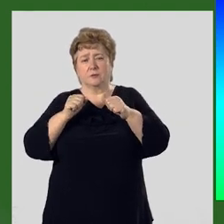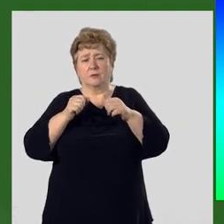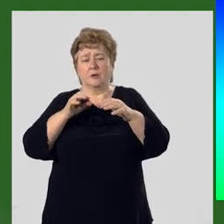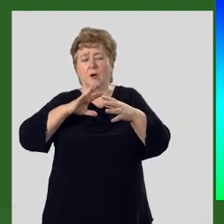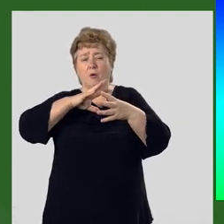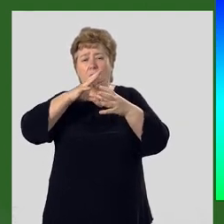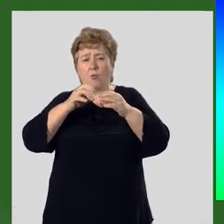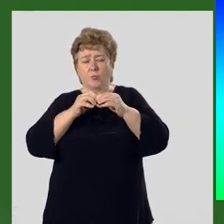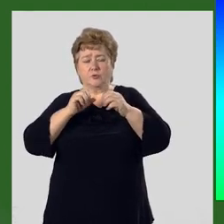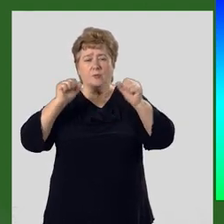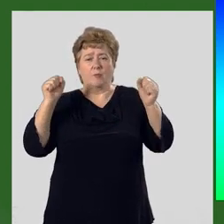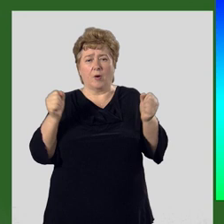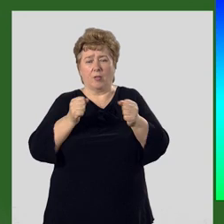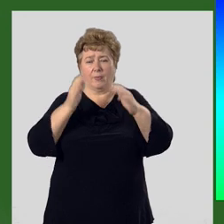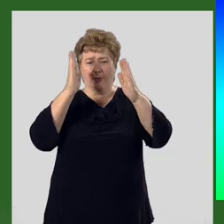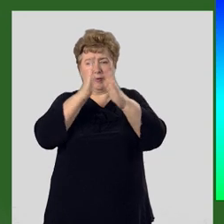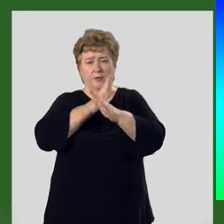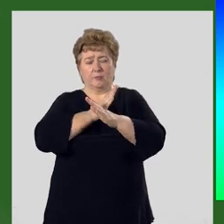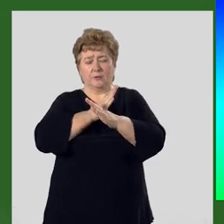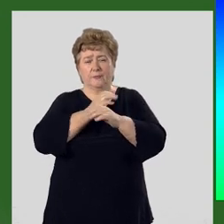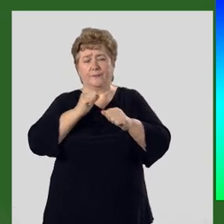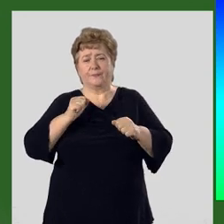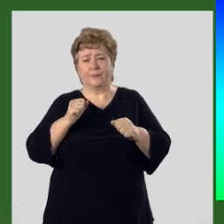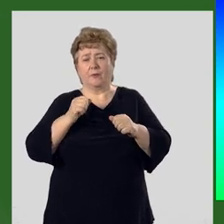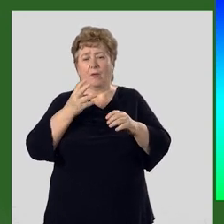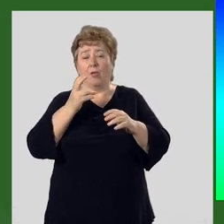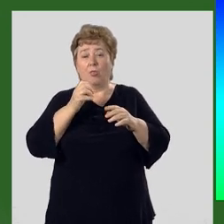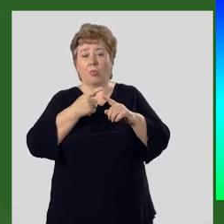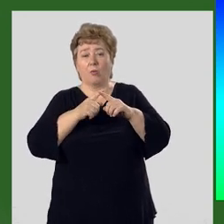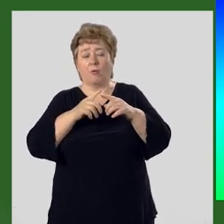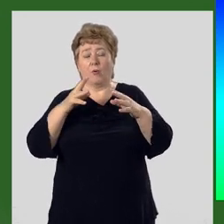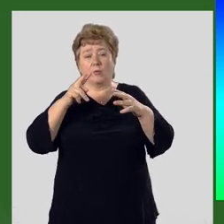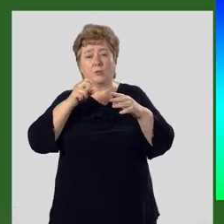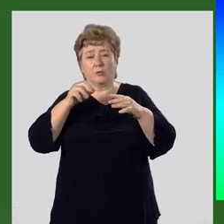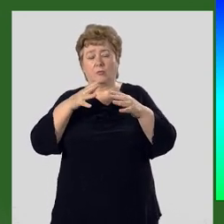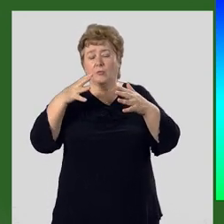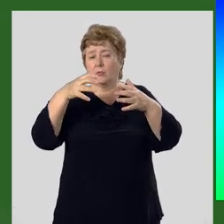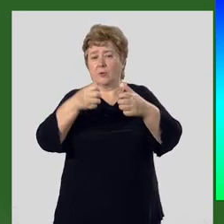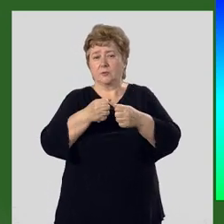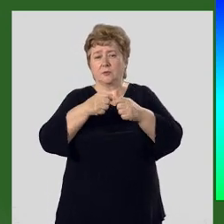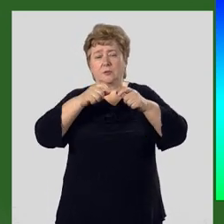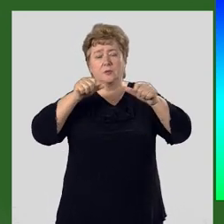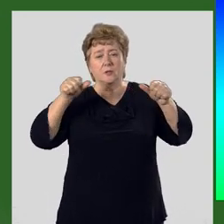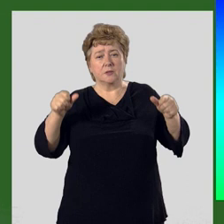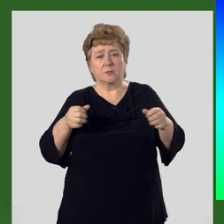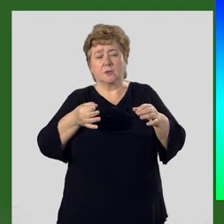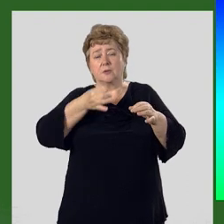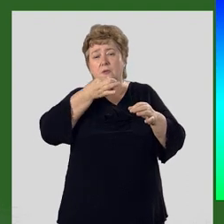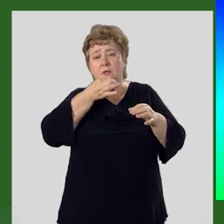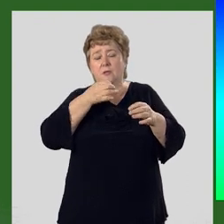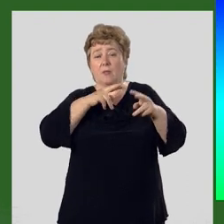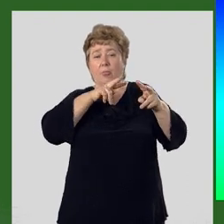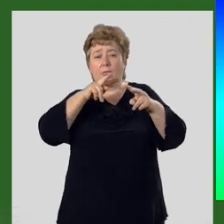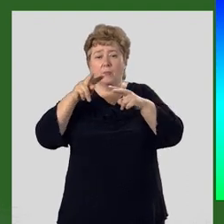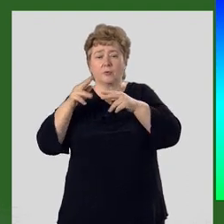и общего похолодания климата. Но это оледенение не достигло размеров предыдущего и